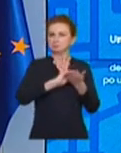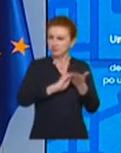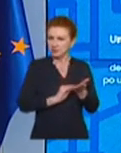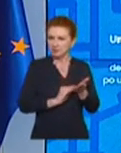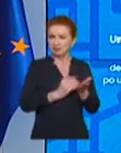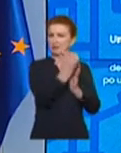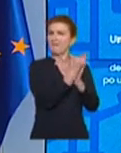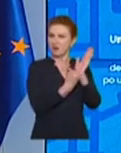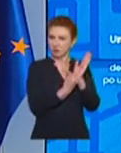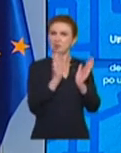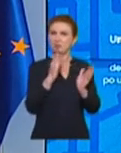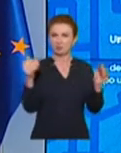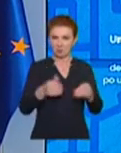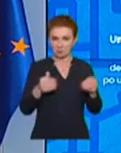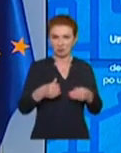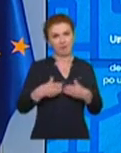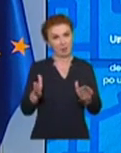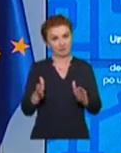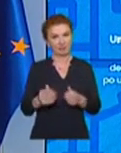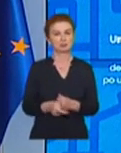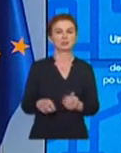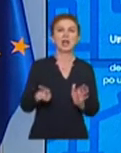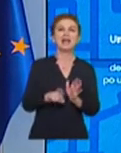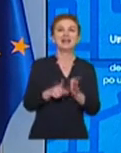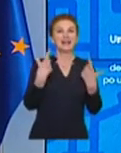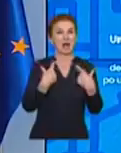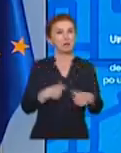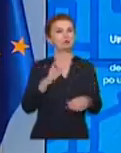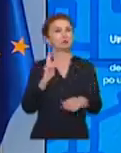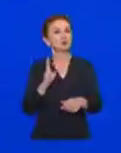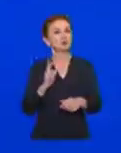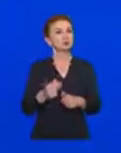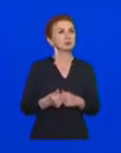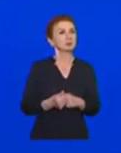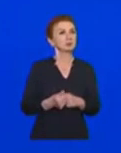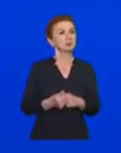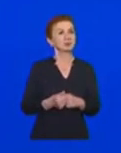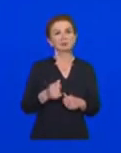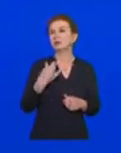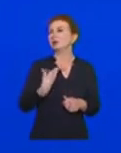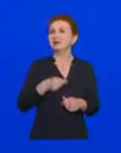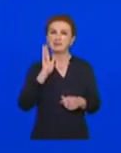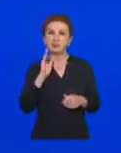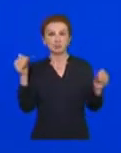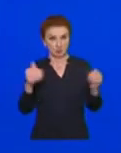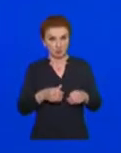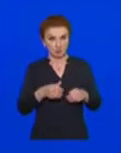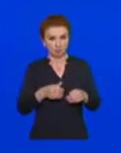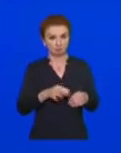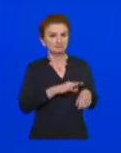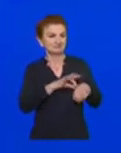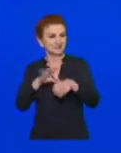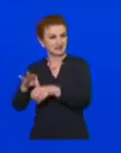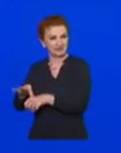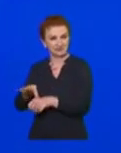możliwe. Od 4 maja zaczną funkcjonować instytucje kultury, tym galerie sztuki, muzea i biblioteki. Rozluźnienie obostrzeń